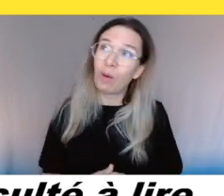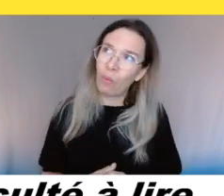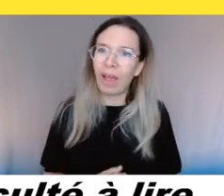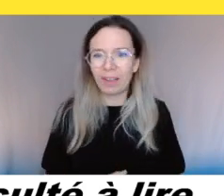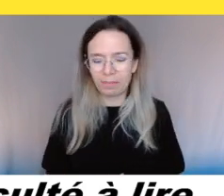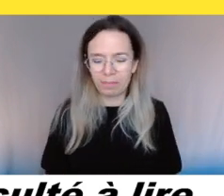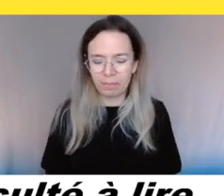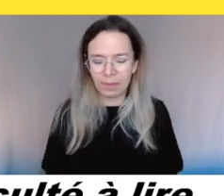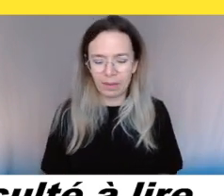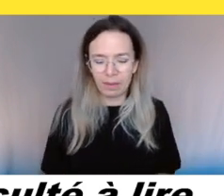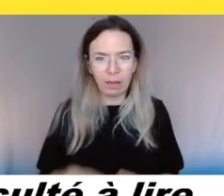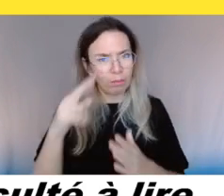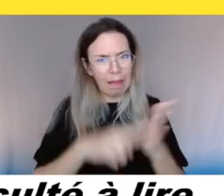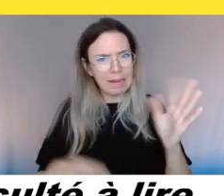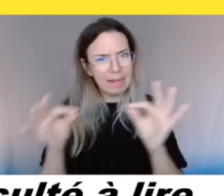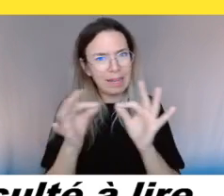ou il y a toujours,